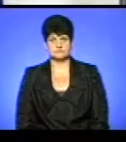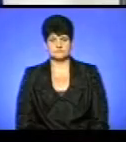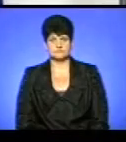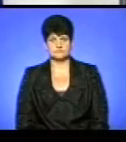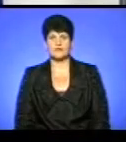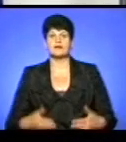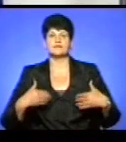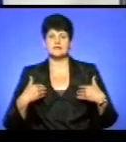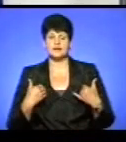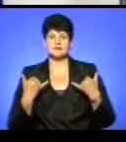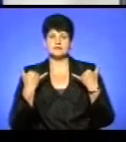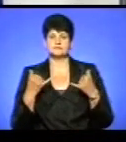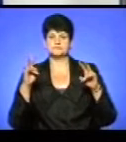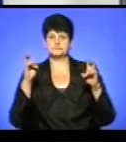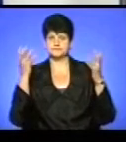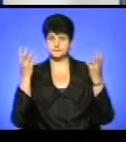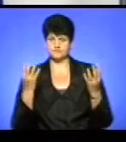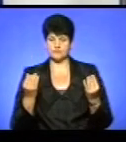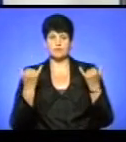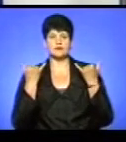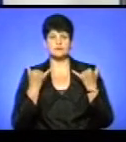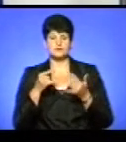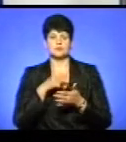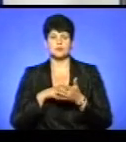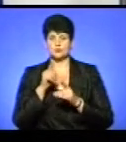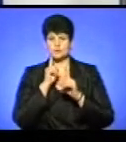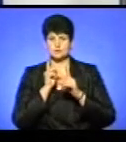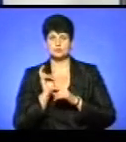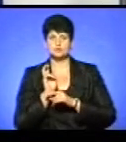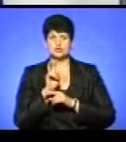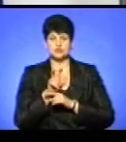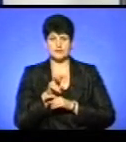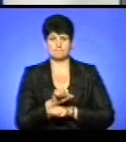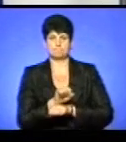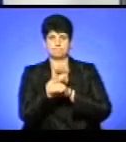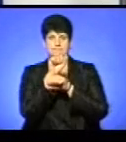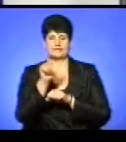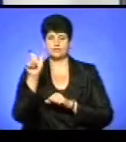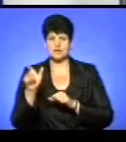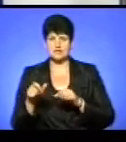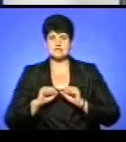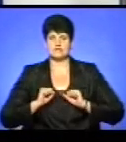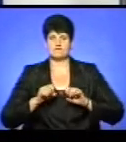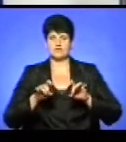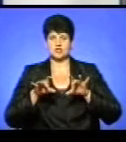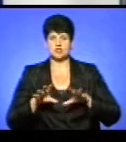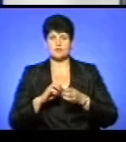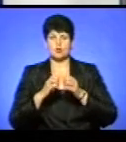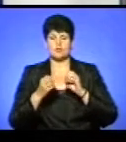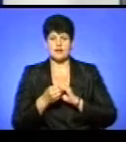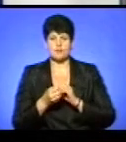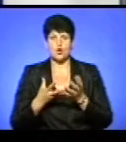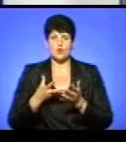Вітаю на часі тема дня. Сьогодні до міської ради прийшли пікетувальники і вимагали вирішити проблему оплати за